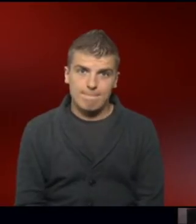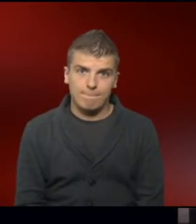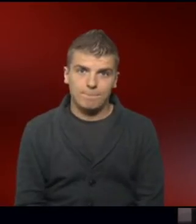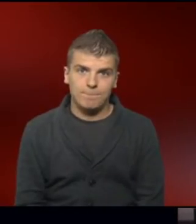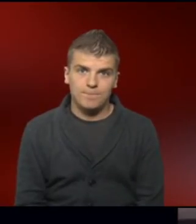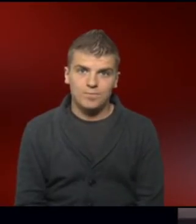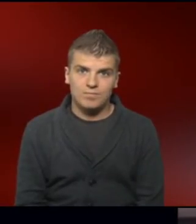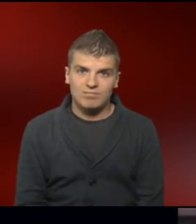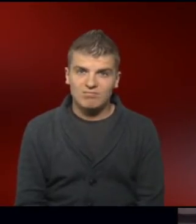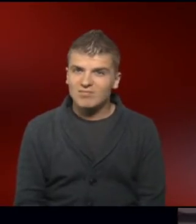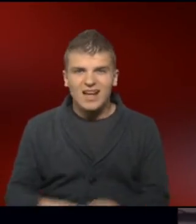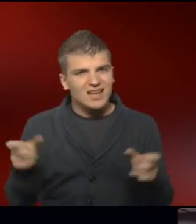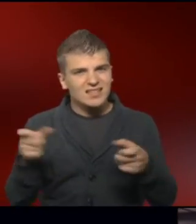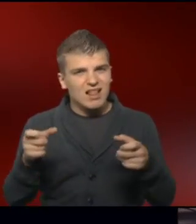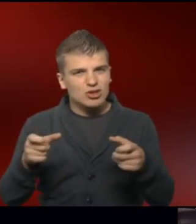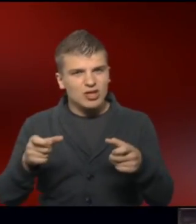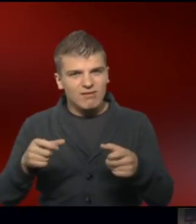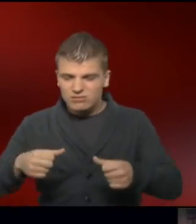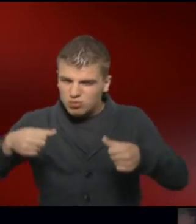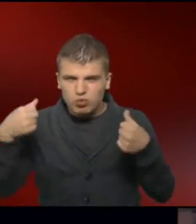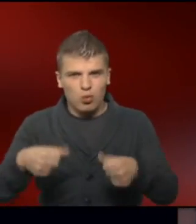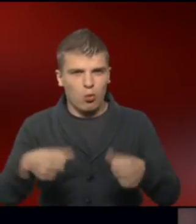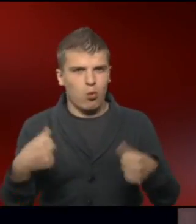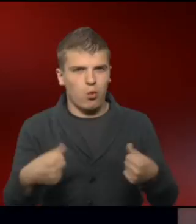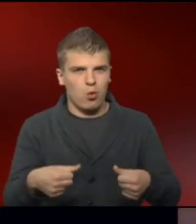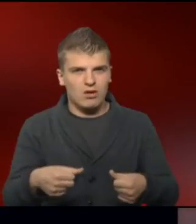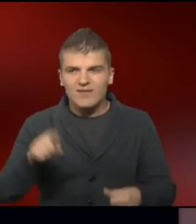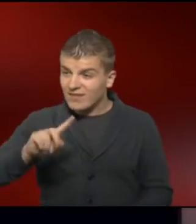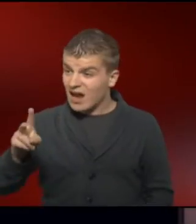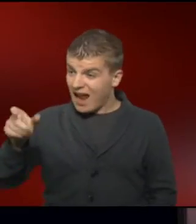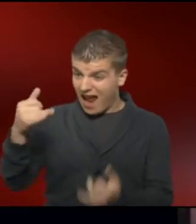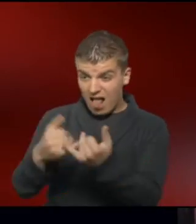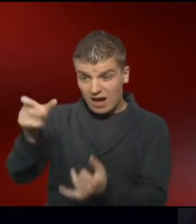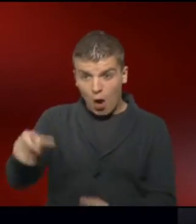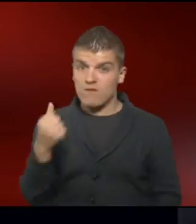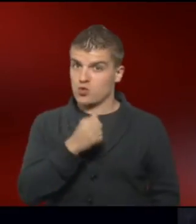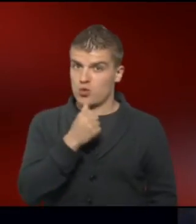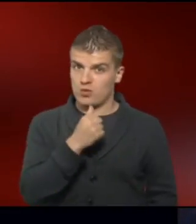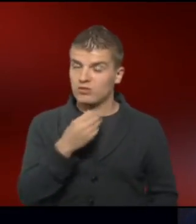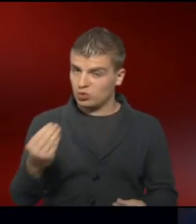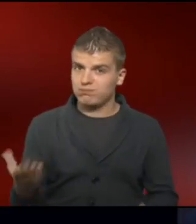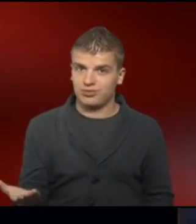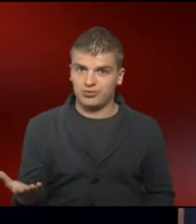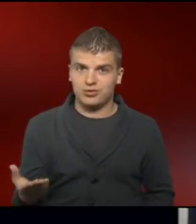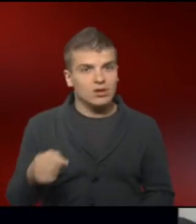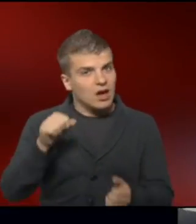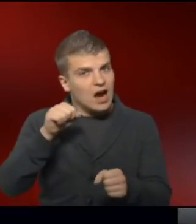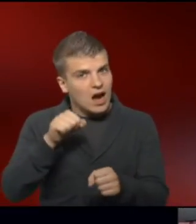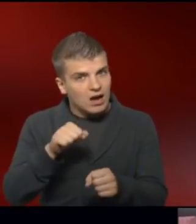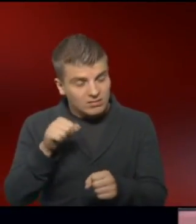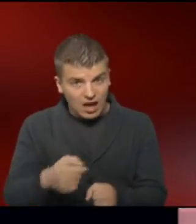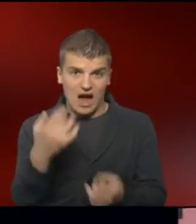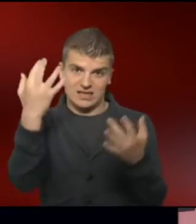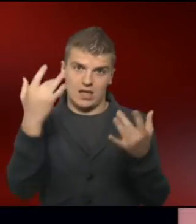Der Druck, den die Gesellschaft offen, aber auch unterschwellig auf junge Eltern ausübt, der zeigt sich in einer ganz konkreten